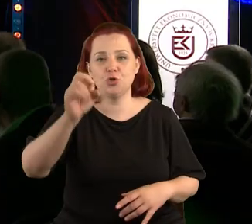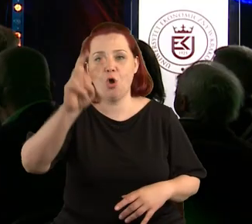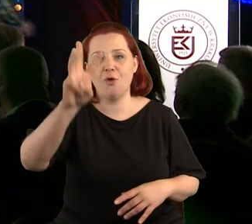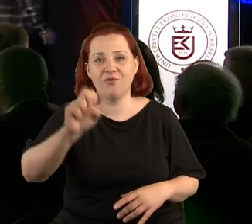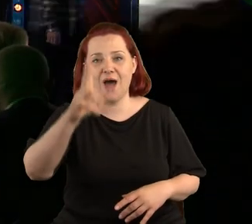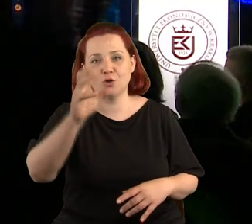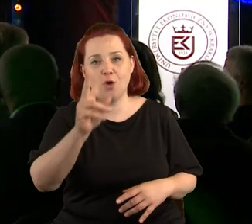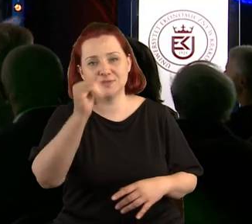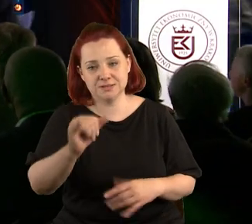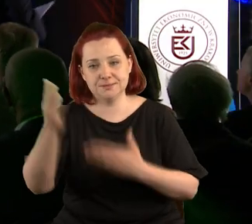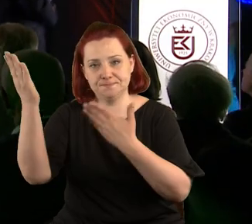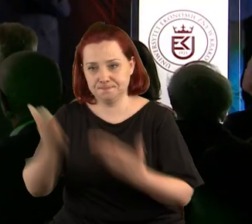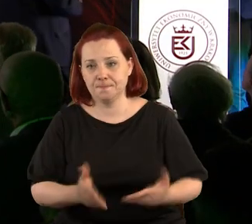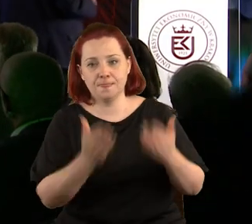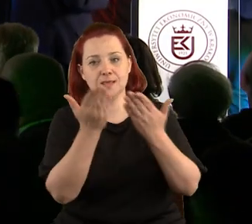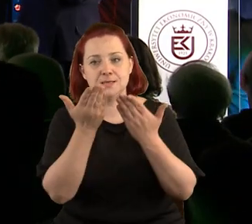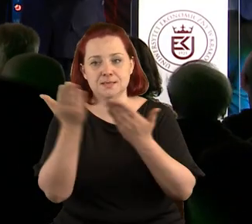Krakowie. Panie profesorze, zapraszam.